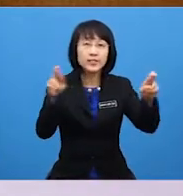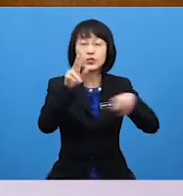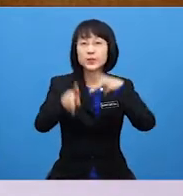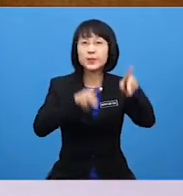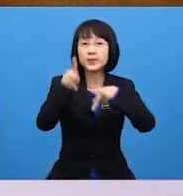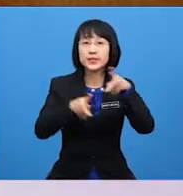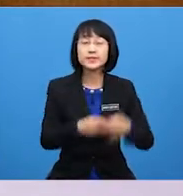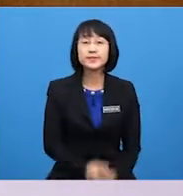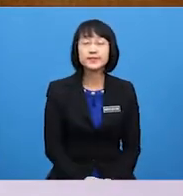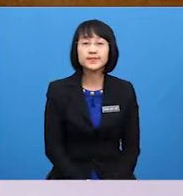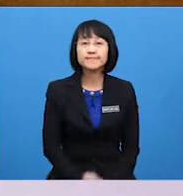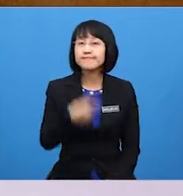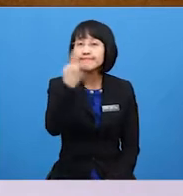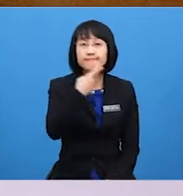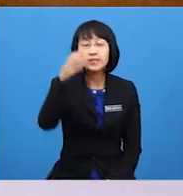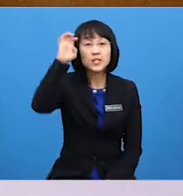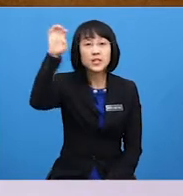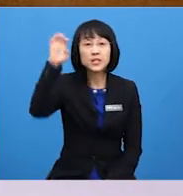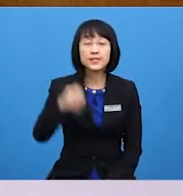Who is he?